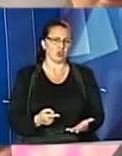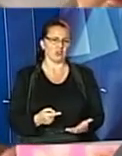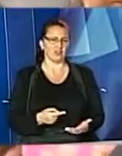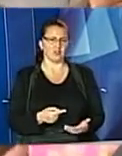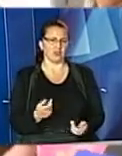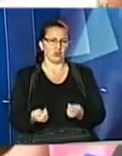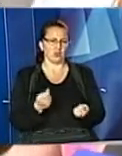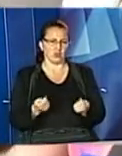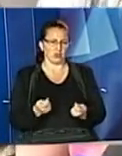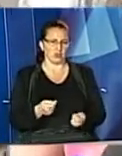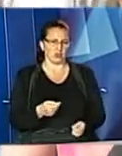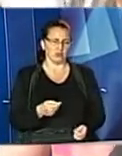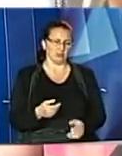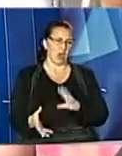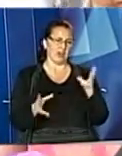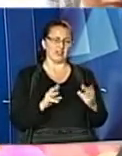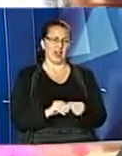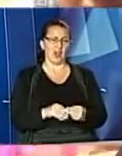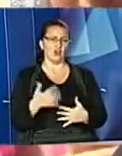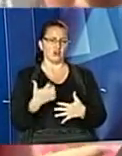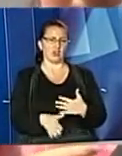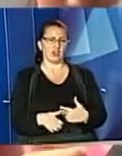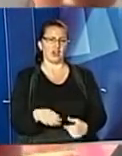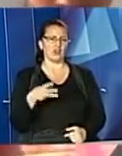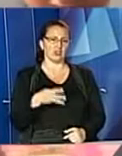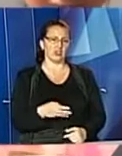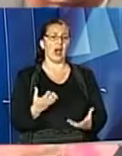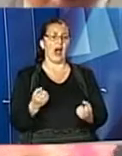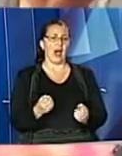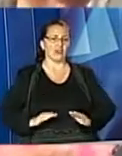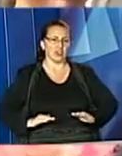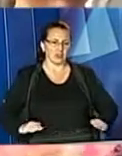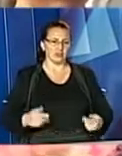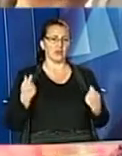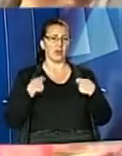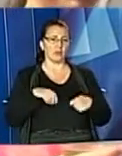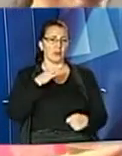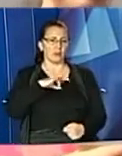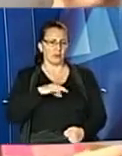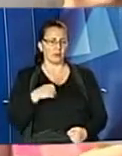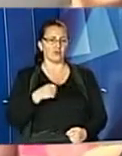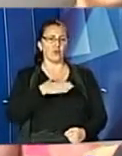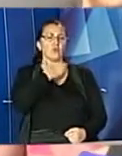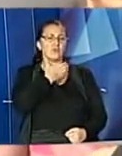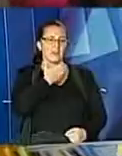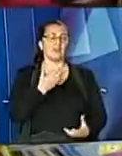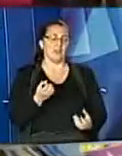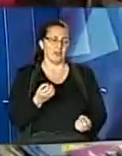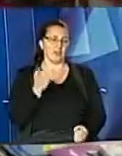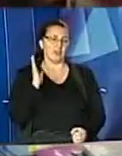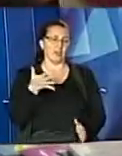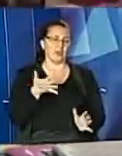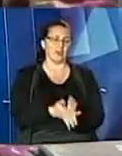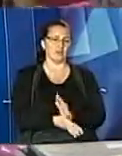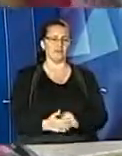легесенько. Ну і три тисячі в загальному, в середньому. А ще спідечку треба, ще блюзочку треба, светер треба, ну то ще я піду».